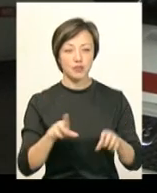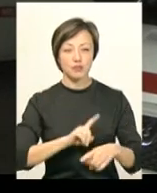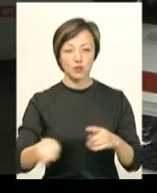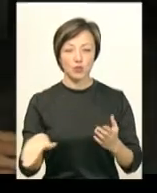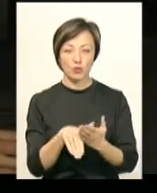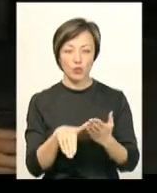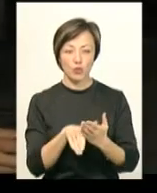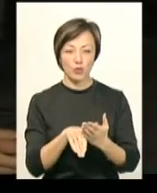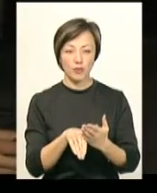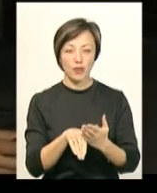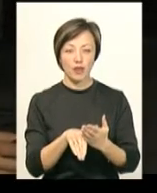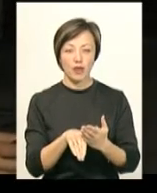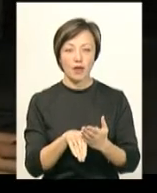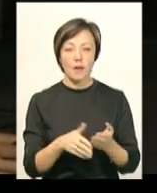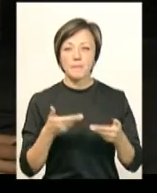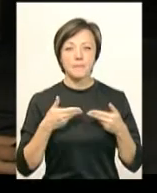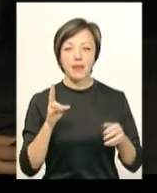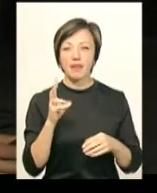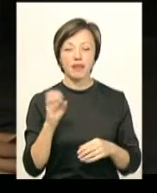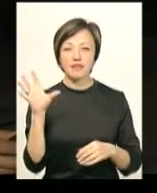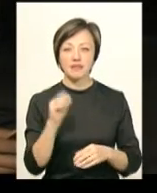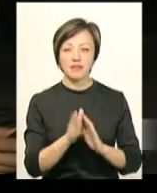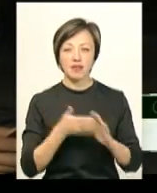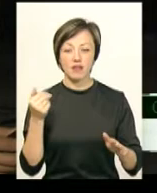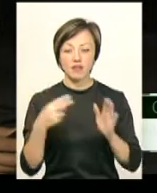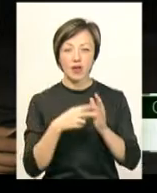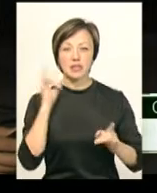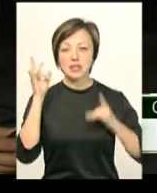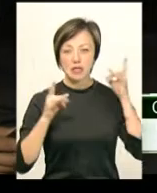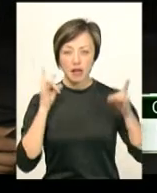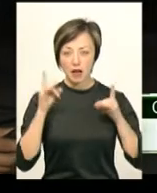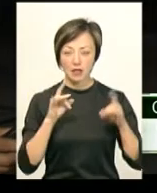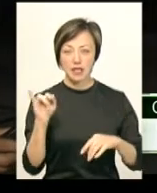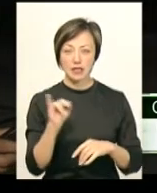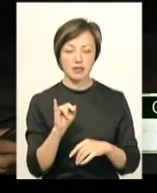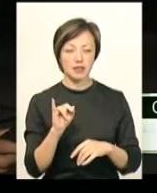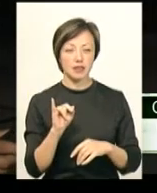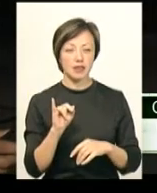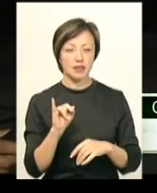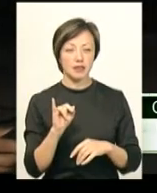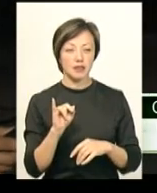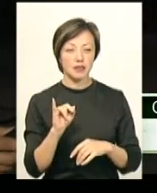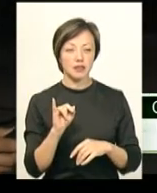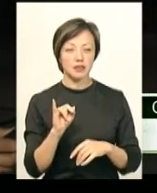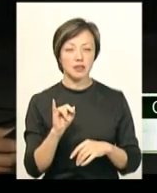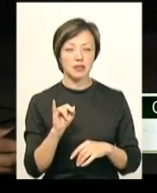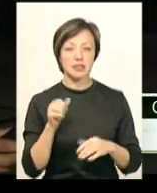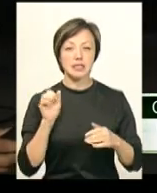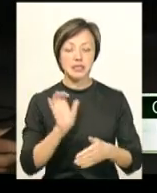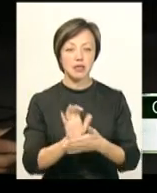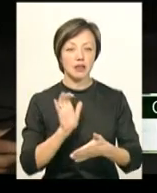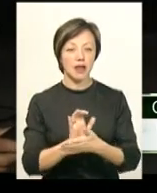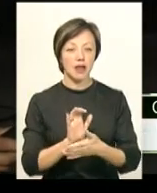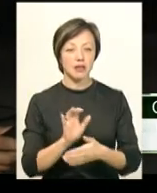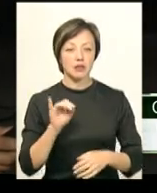швидкої. Ми не всі виклики, може, маємо можливість вмикати сирени і сигналити, тому що